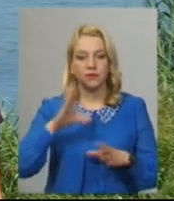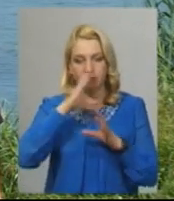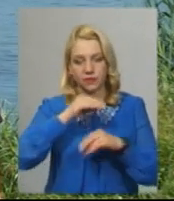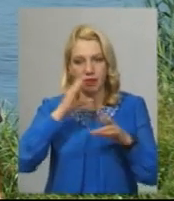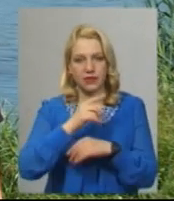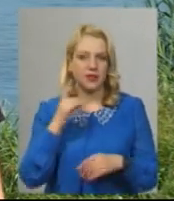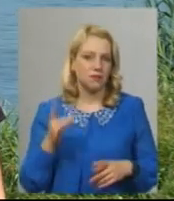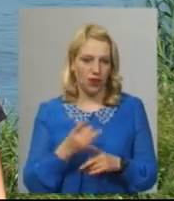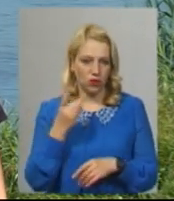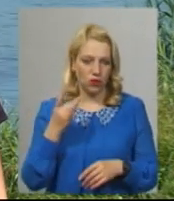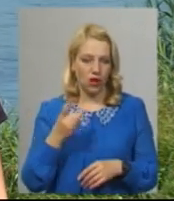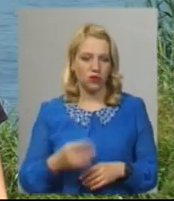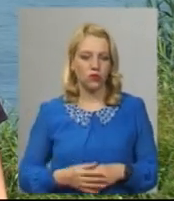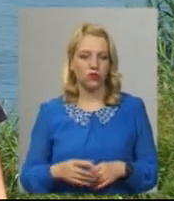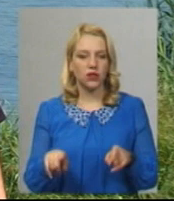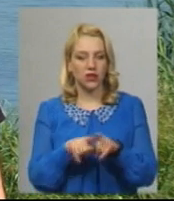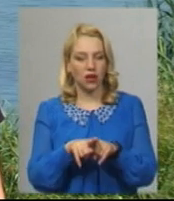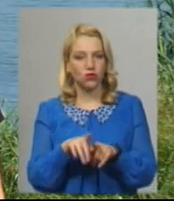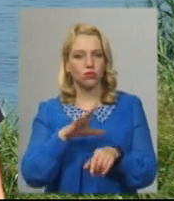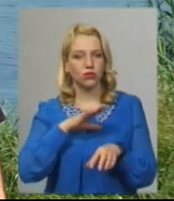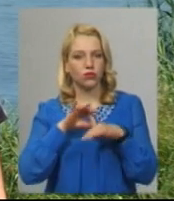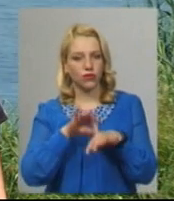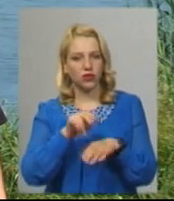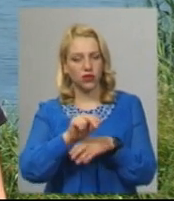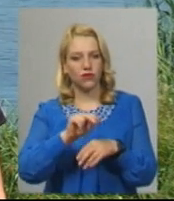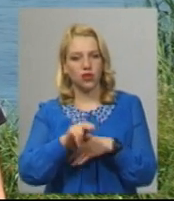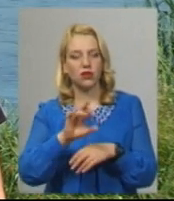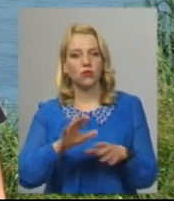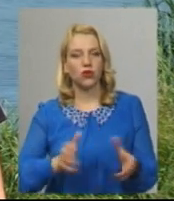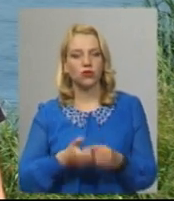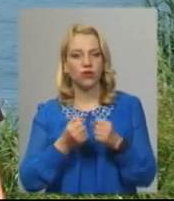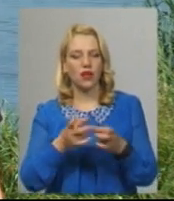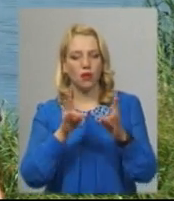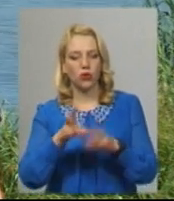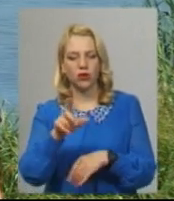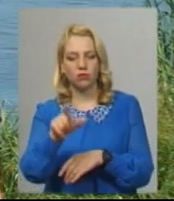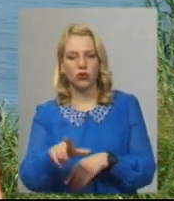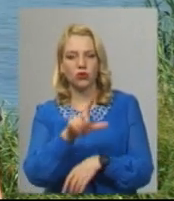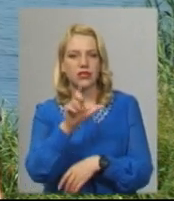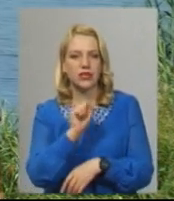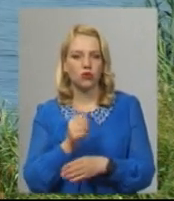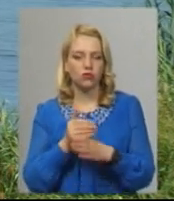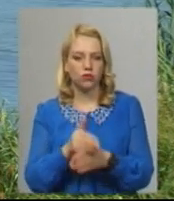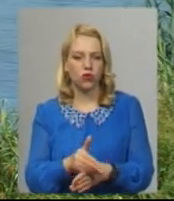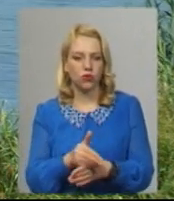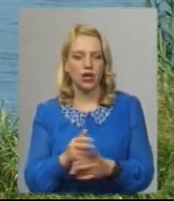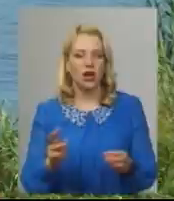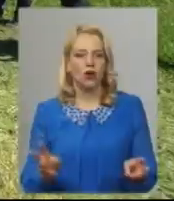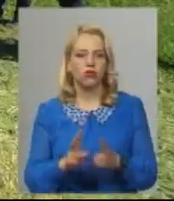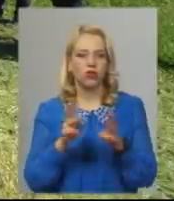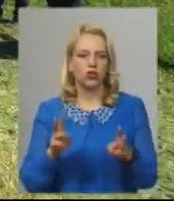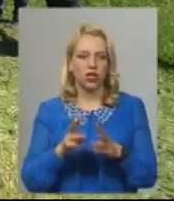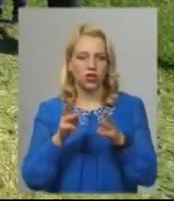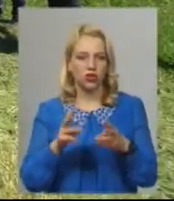першої попитки Також було проведено навчання по рятуванню потерпілого на воді за допомогою жежного рятувального